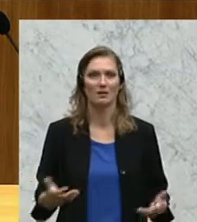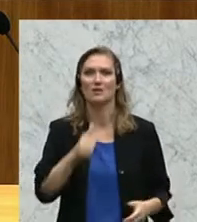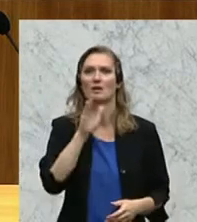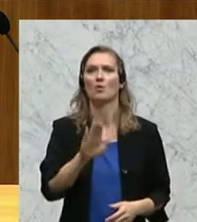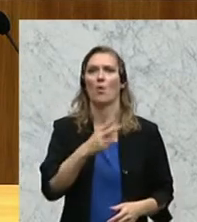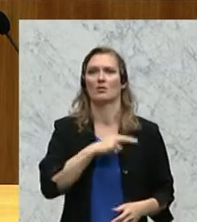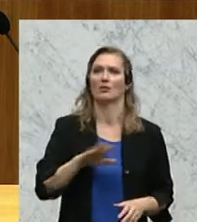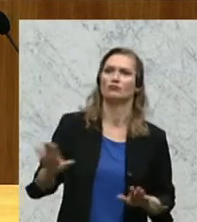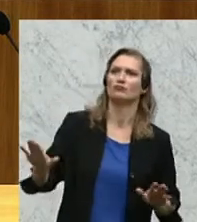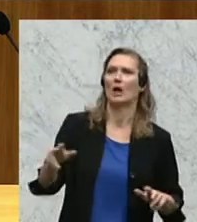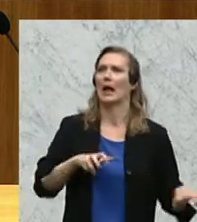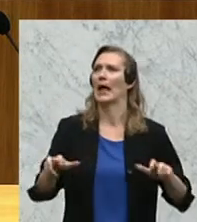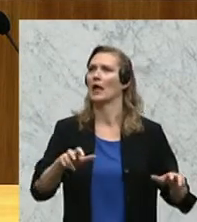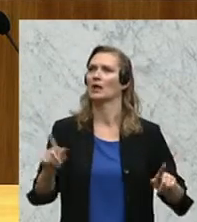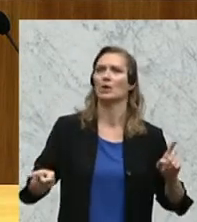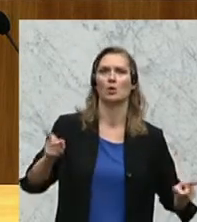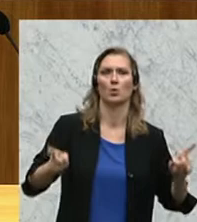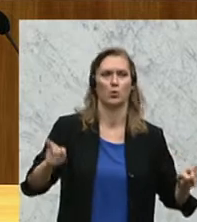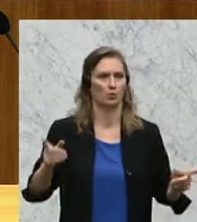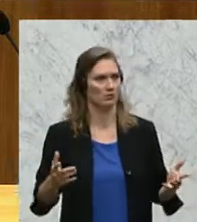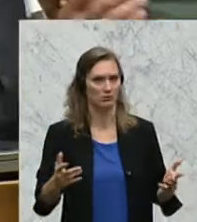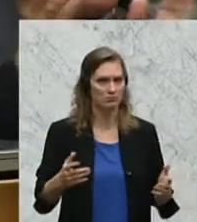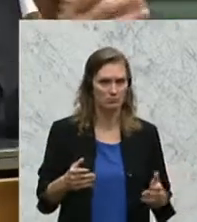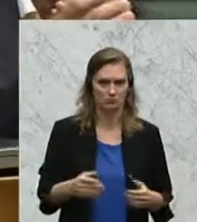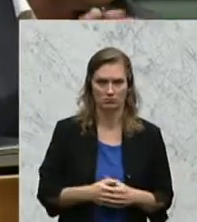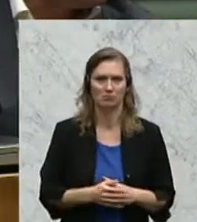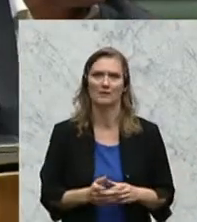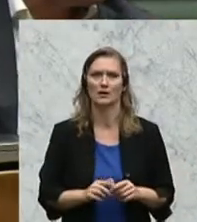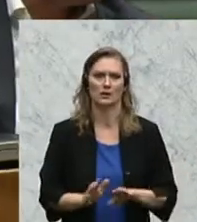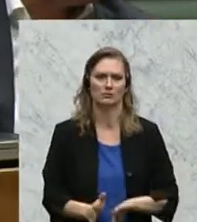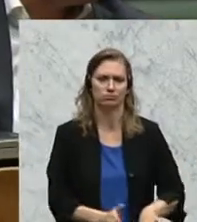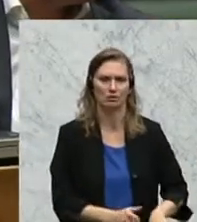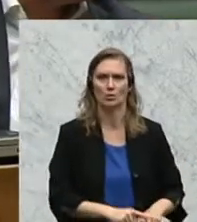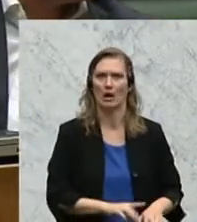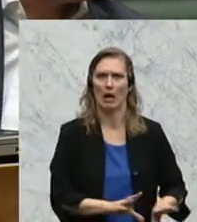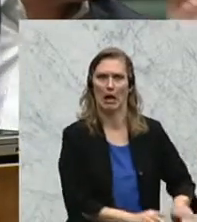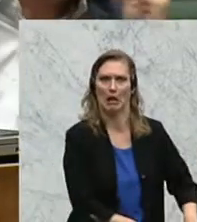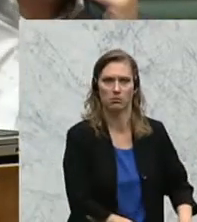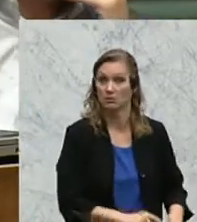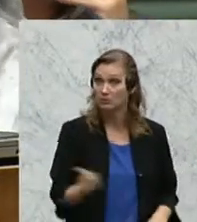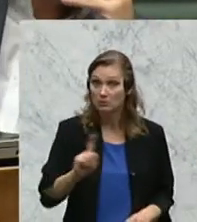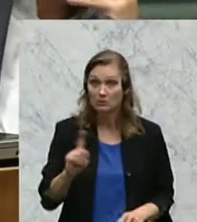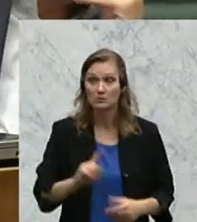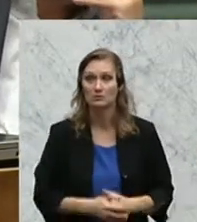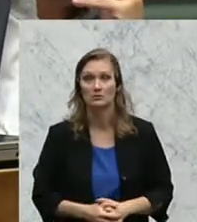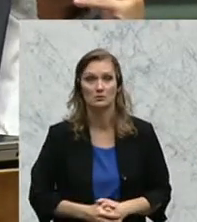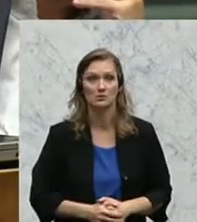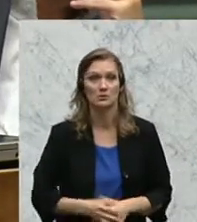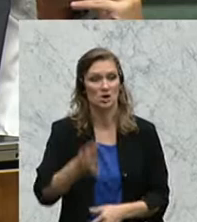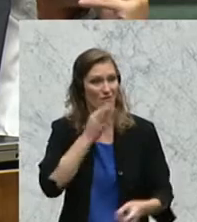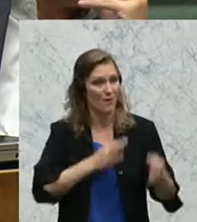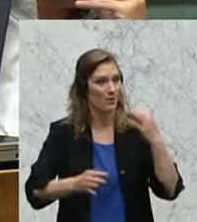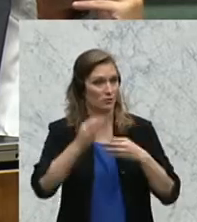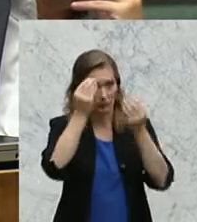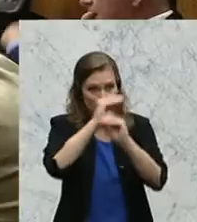Recht der Regierungsparteien, etwas zuzudecken oder abzudrehen. Ich sage als Information, weil ich